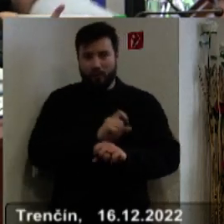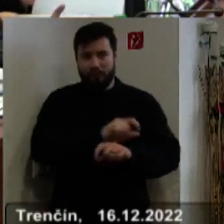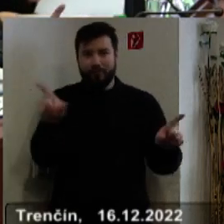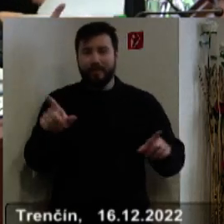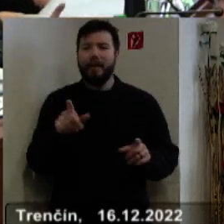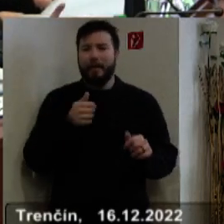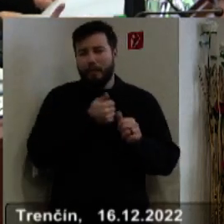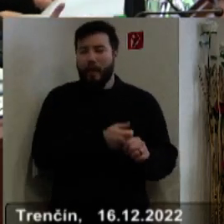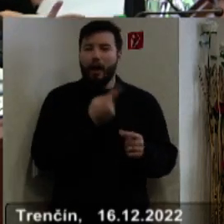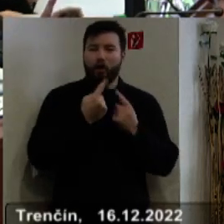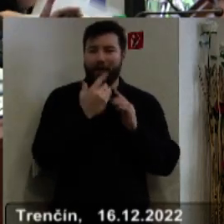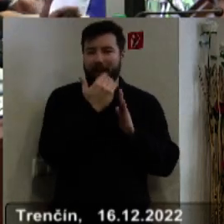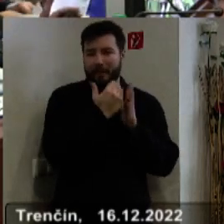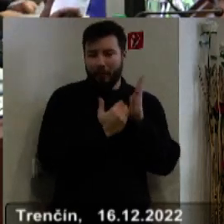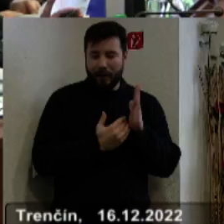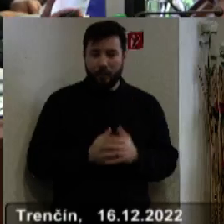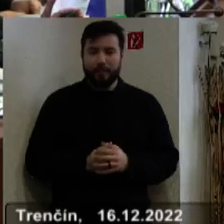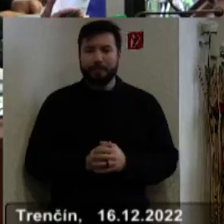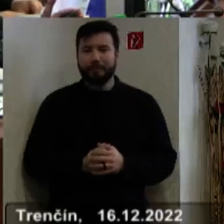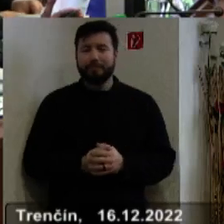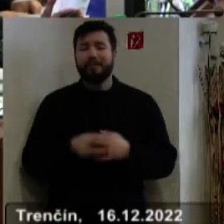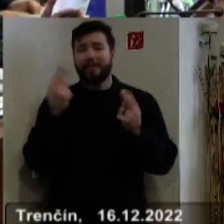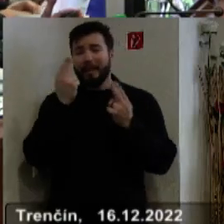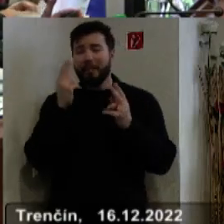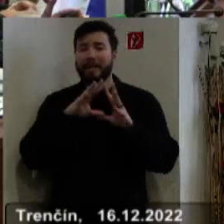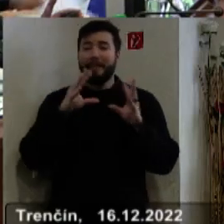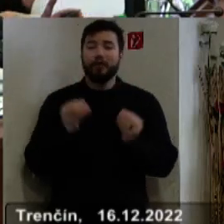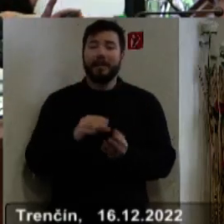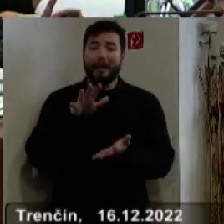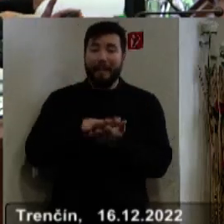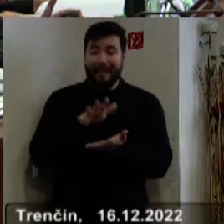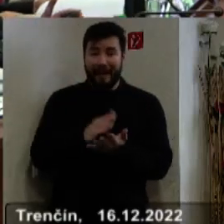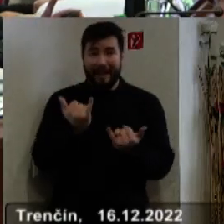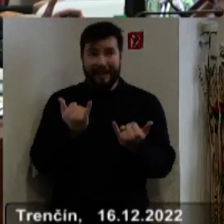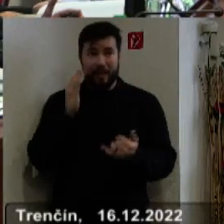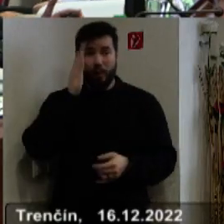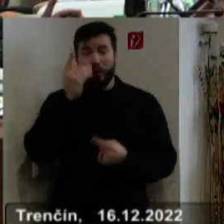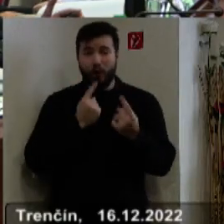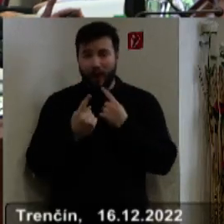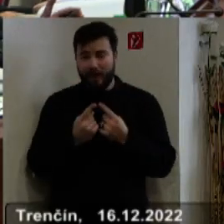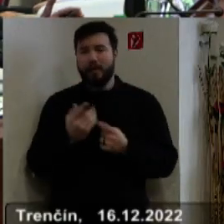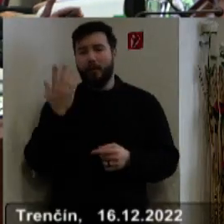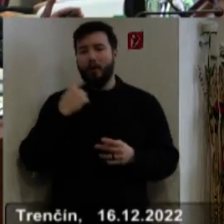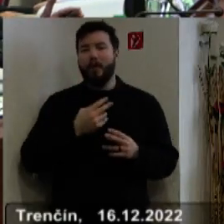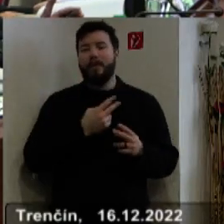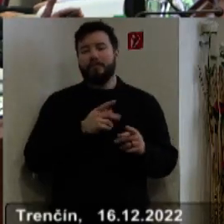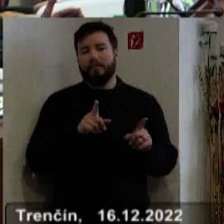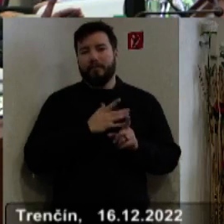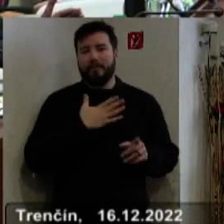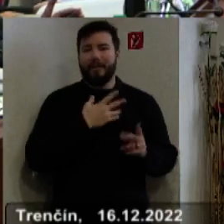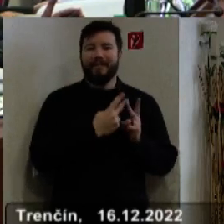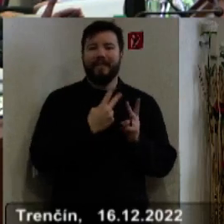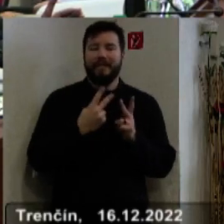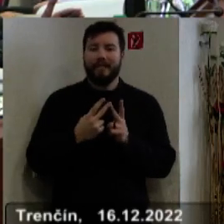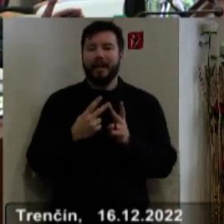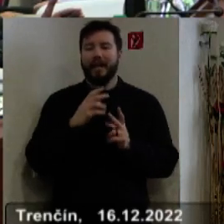poriadok. A samozrejme všetky materiály, o ktorých sa bude dnes rokovať, boli zverejnenia na webovej stránke Trenčanského samosprávneho